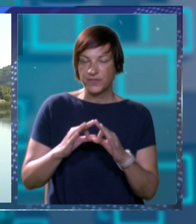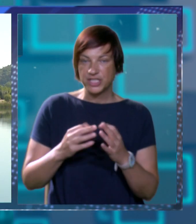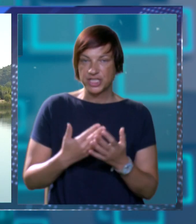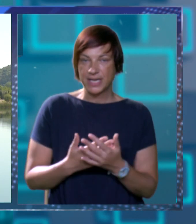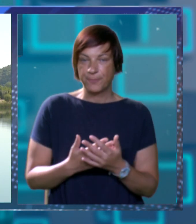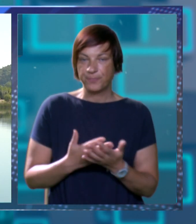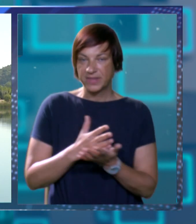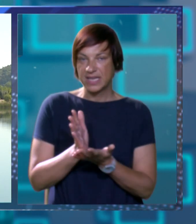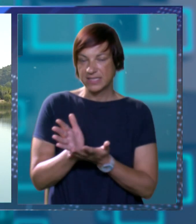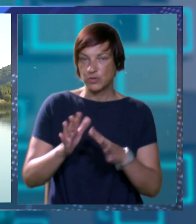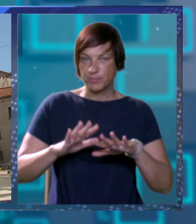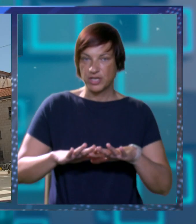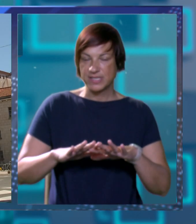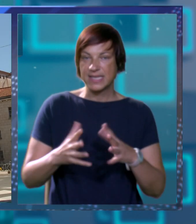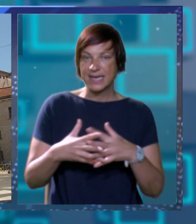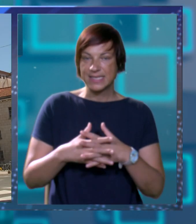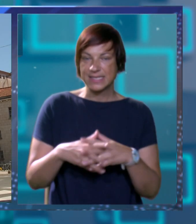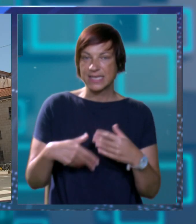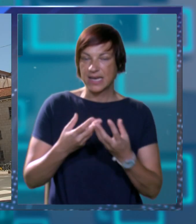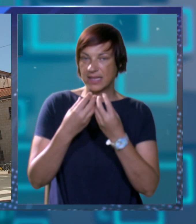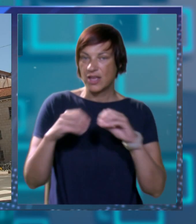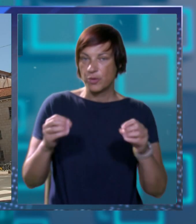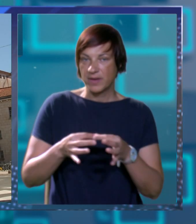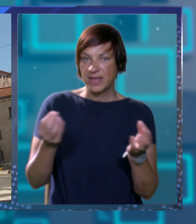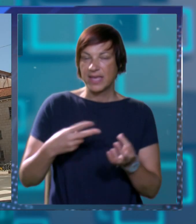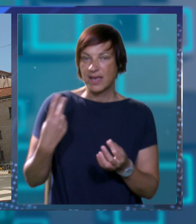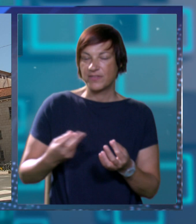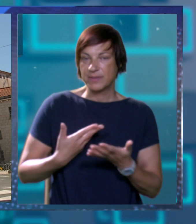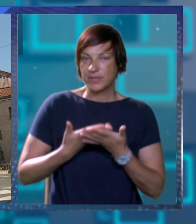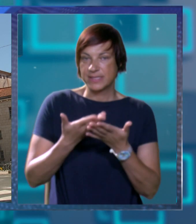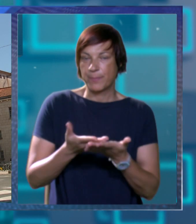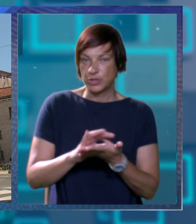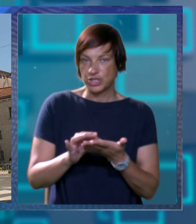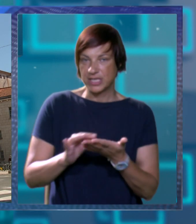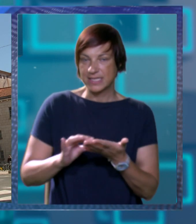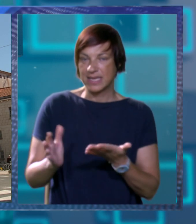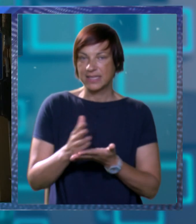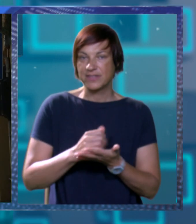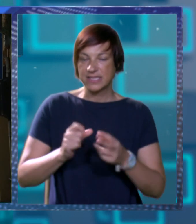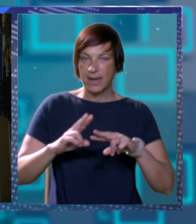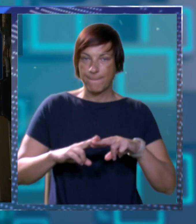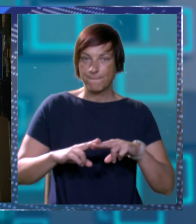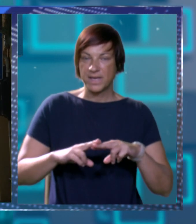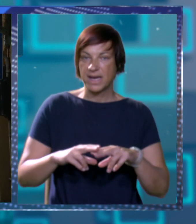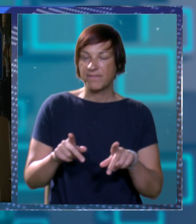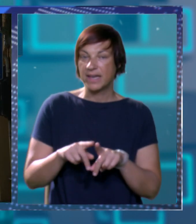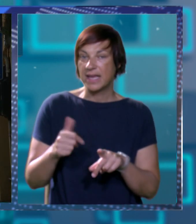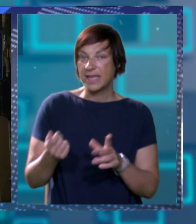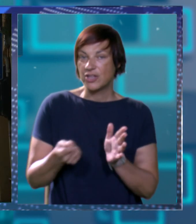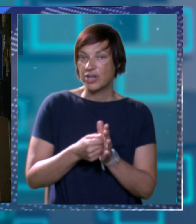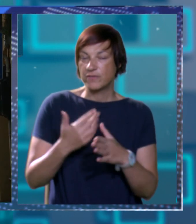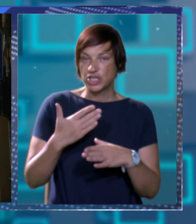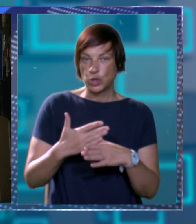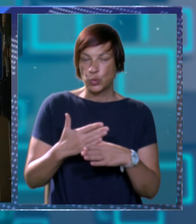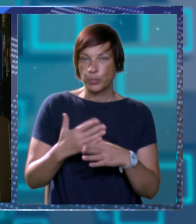Metkovića Na službenoj mrežnoj stranici grada objavljen je javni poziv za podnošenje zahtjeva za osvarivanjem prava na jednokratnu